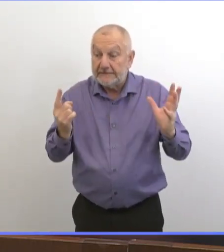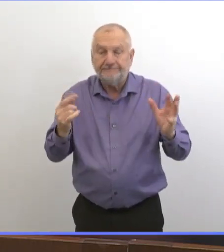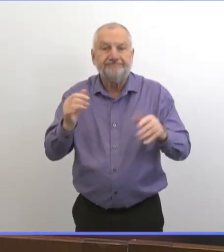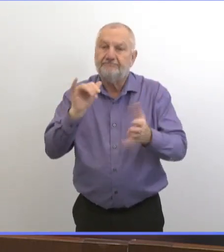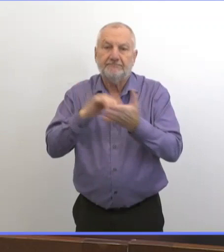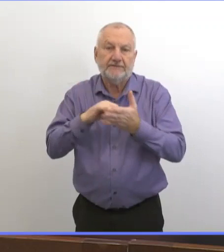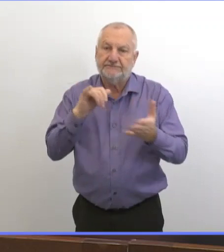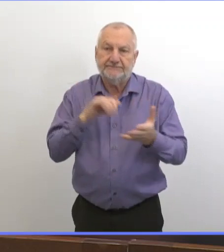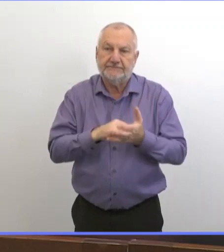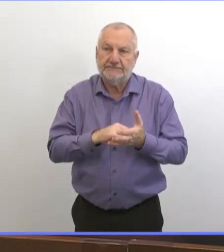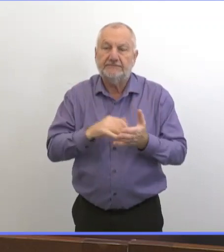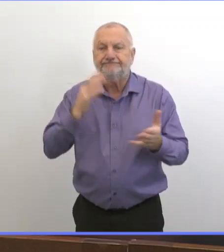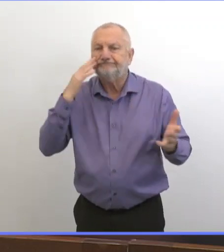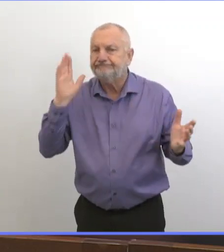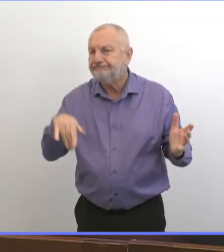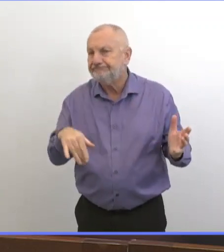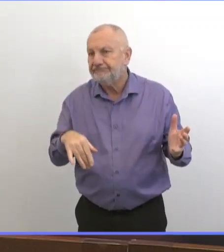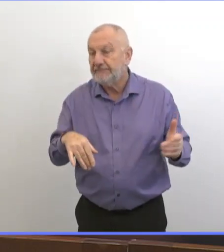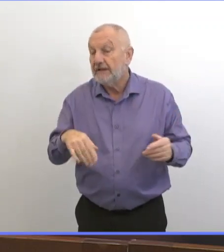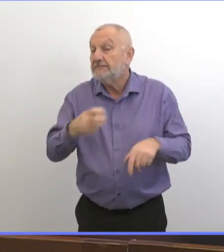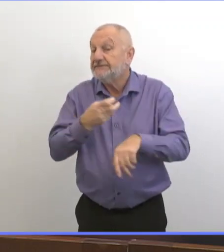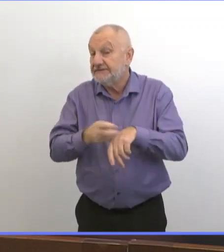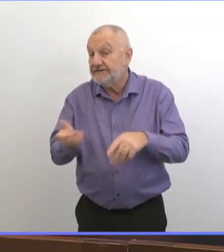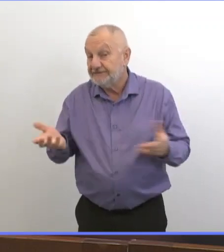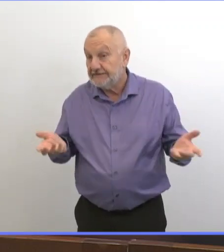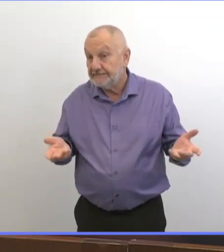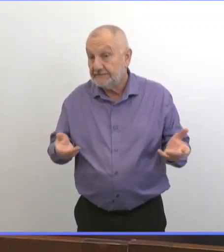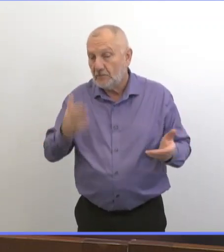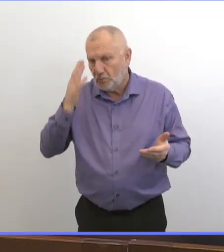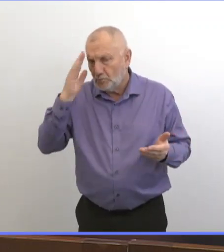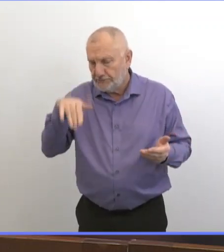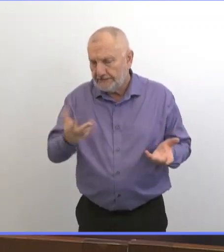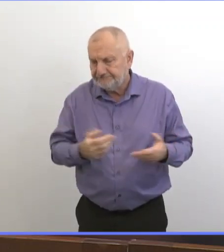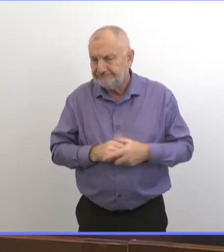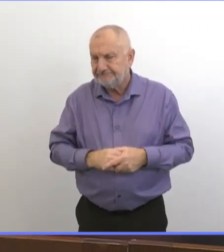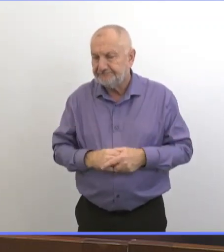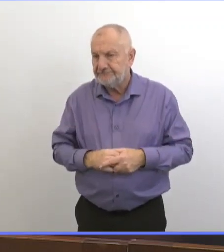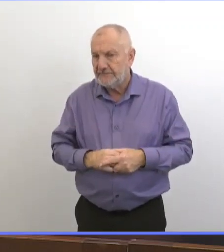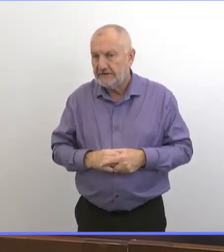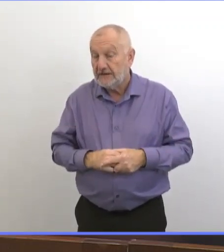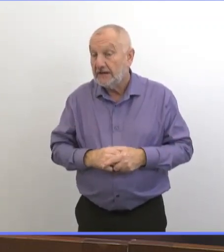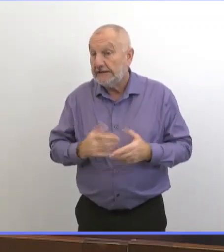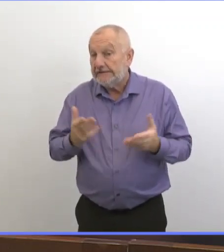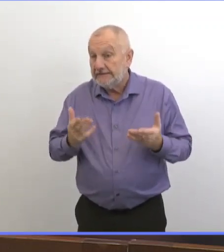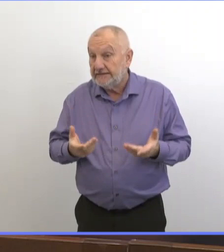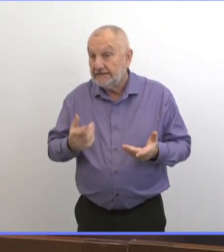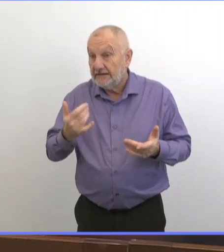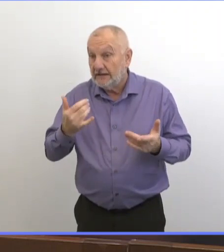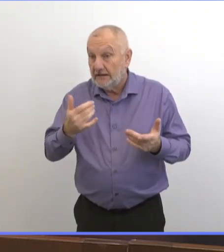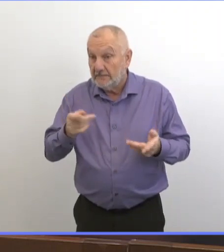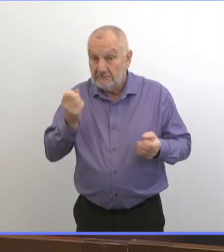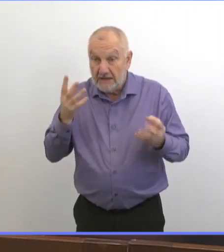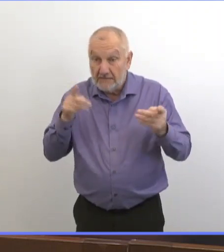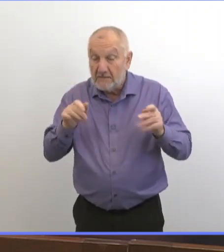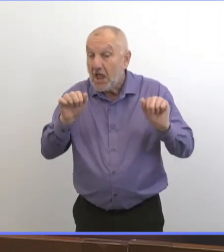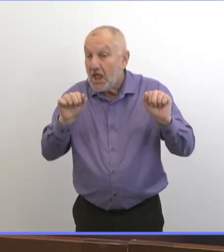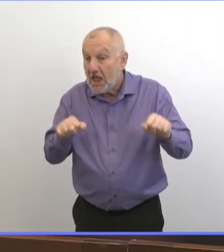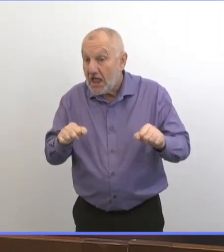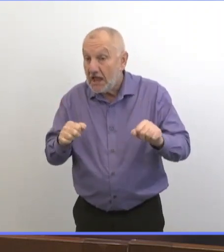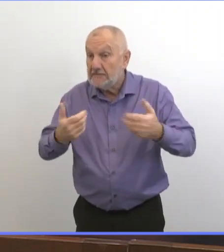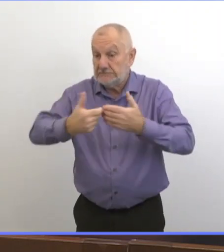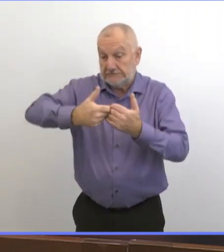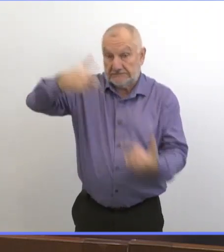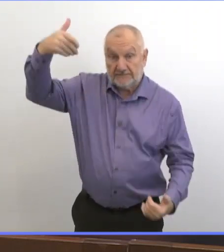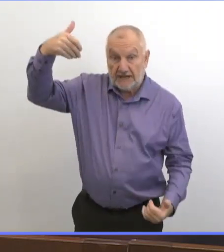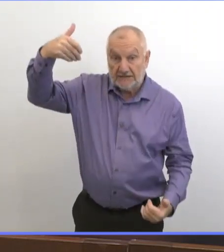autres membres du foyer, c'est difficile voire impossible dans certaines circonstances. Mais pour beaucoup, c'est faisable de s'auto